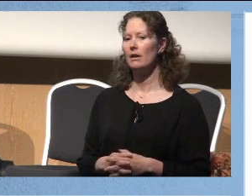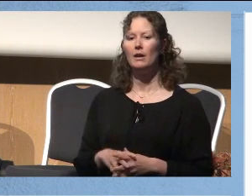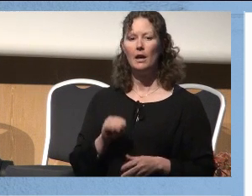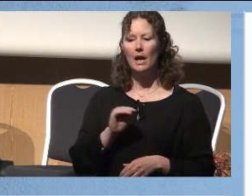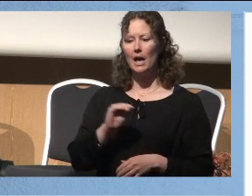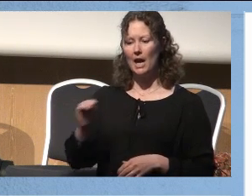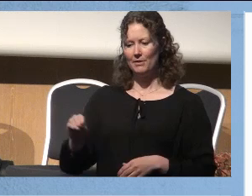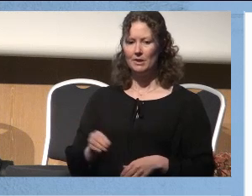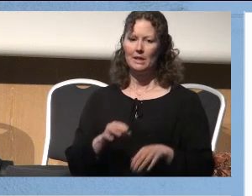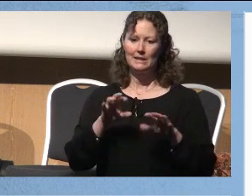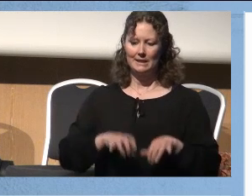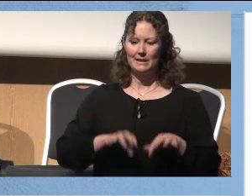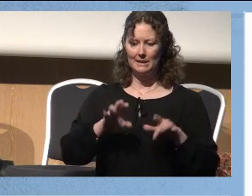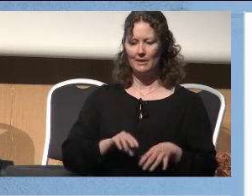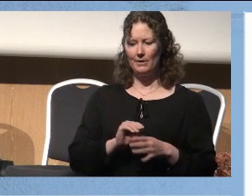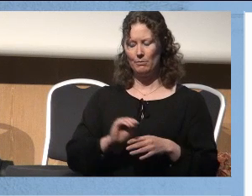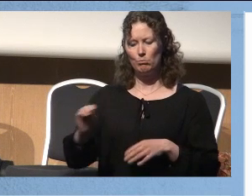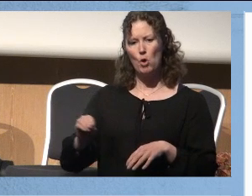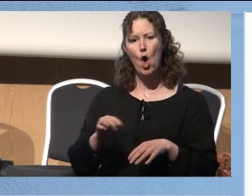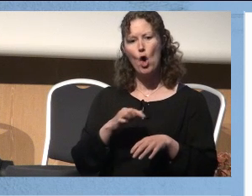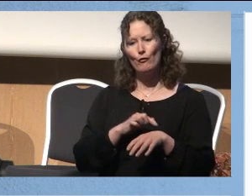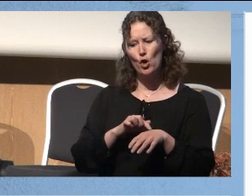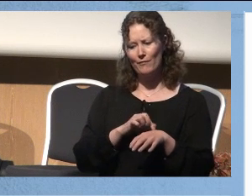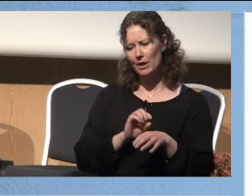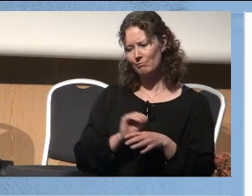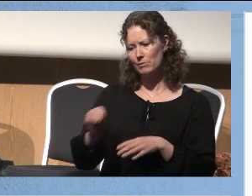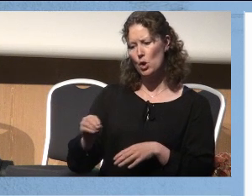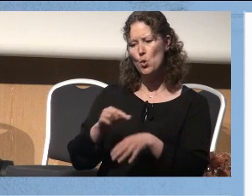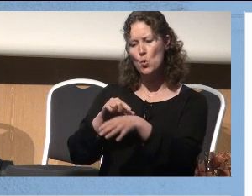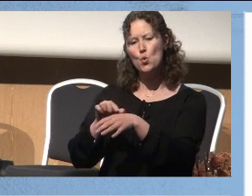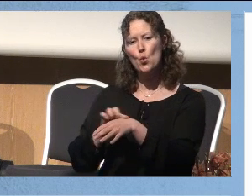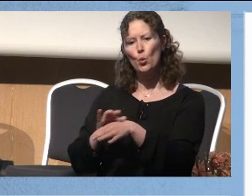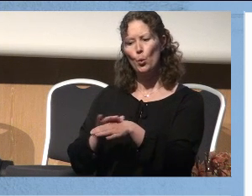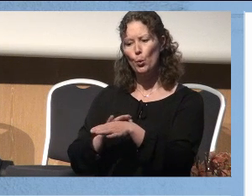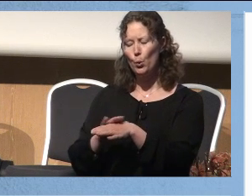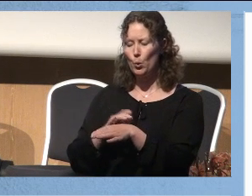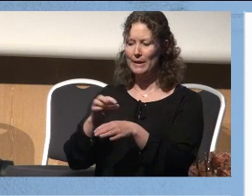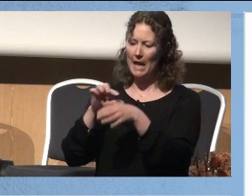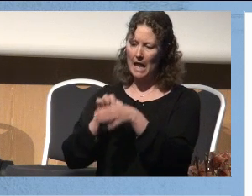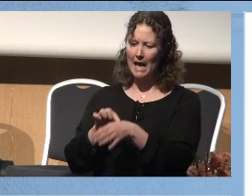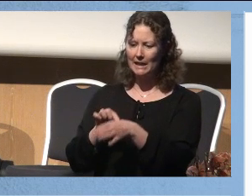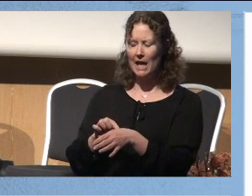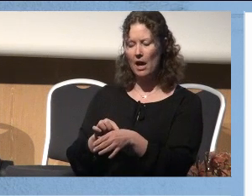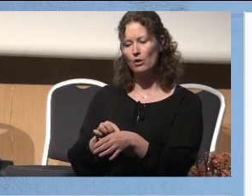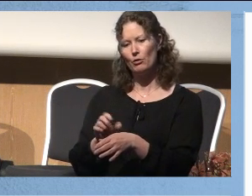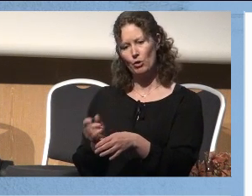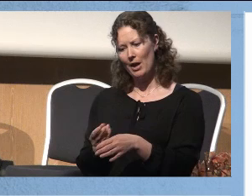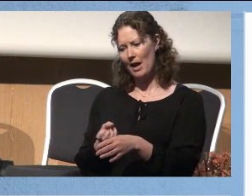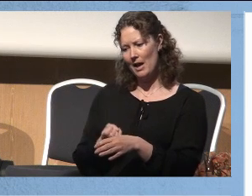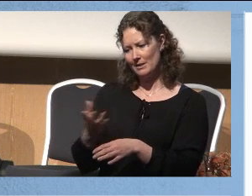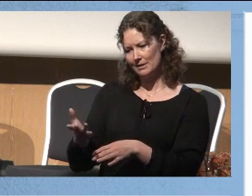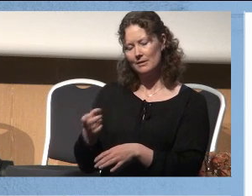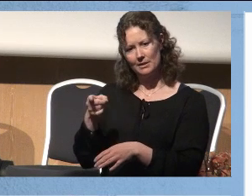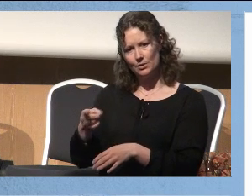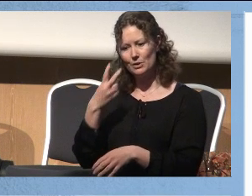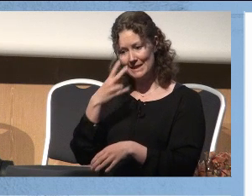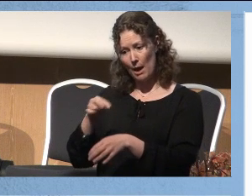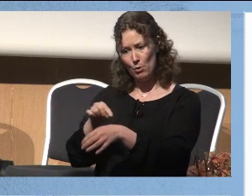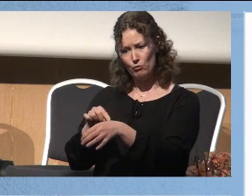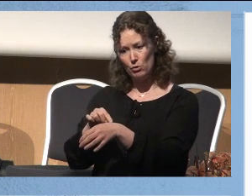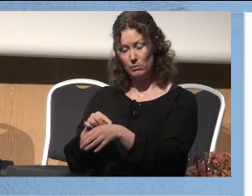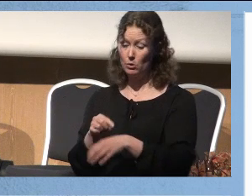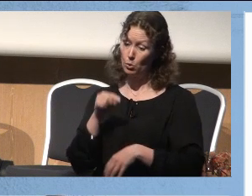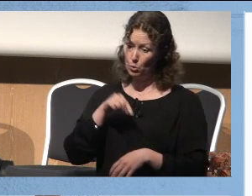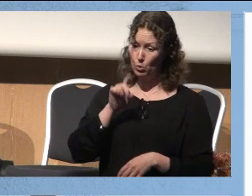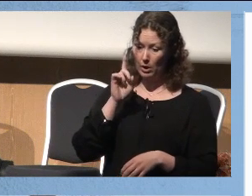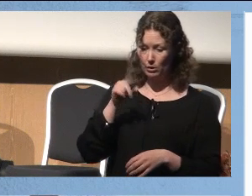Henvisning, skrive en skriftlig henvisning på en følekk og sende den til hudleggen som innkaller pasienten til å se på den føleken, det er den merkelige ting. Boots apotek, kan